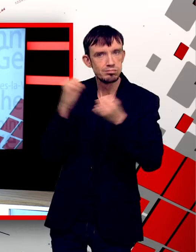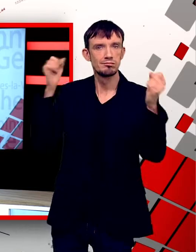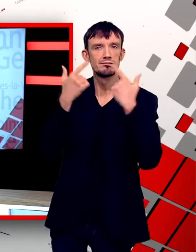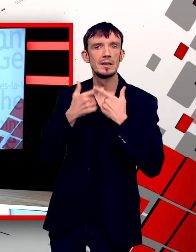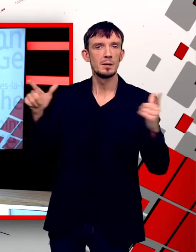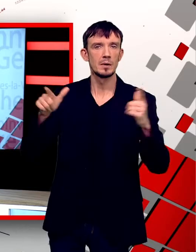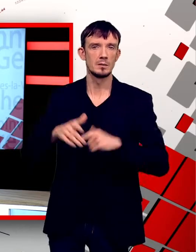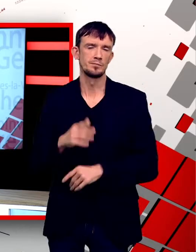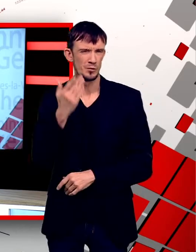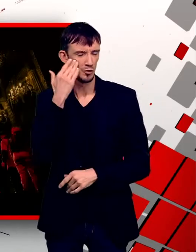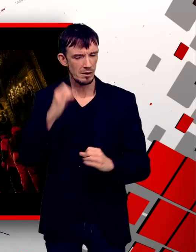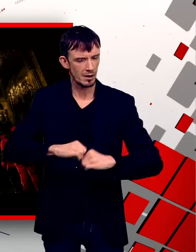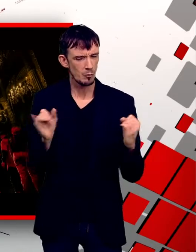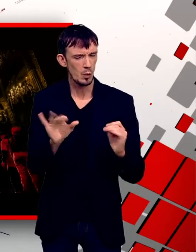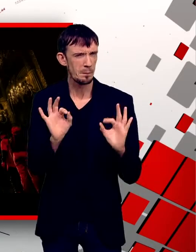coulisses de ce projet.